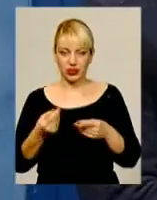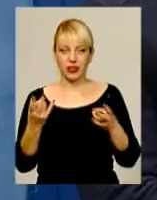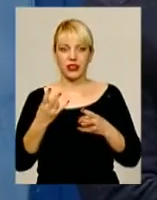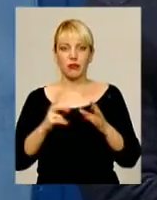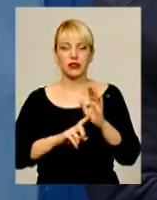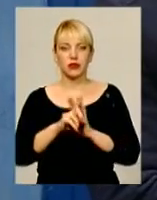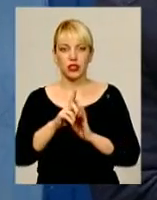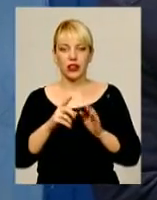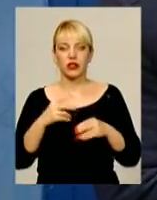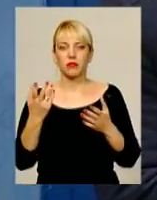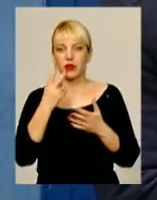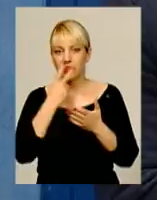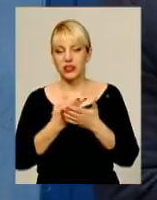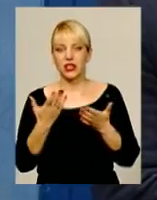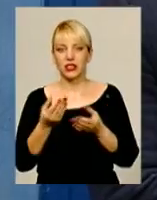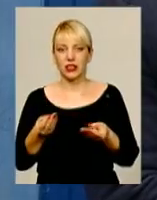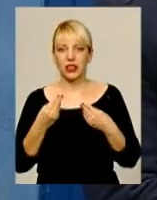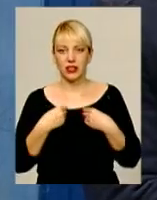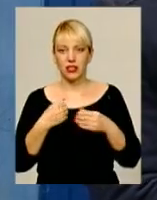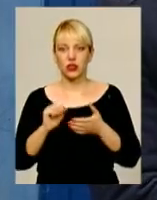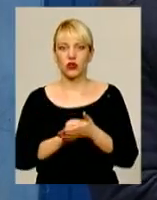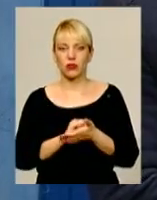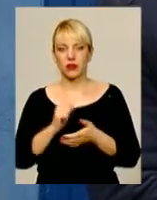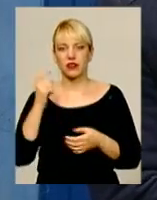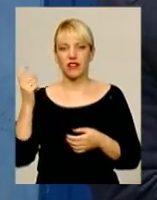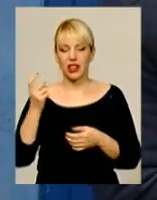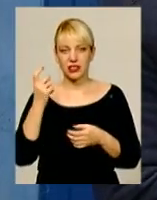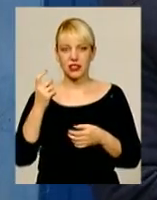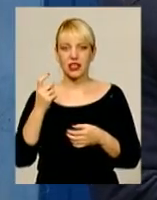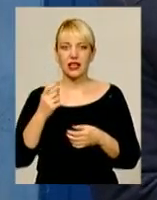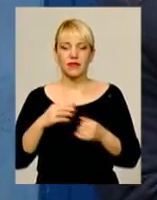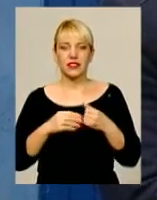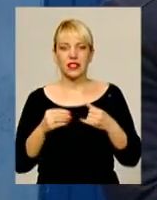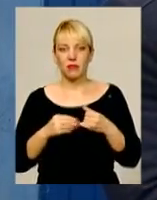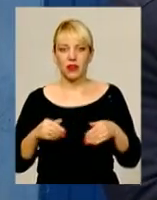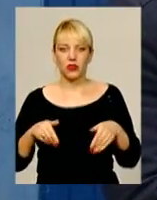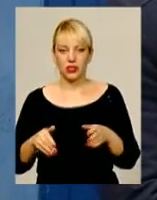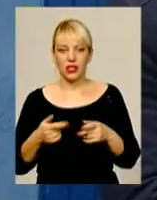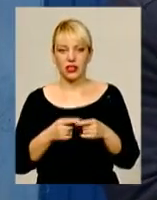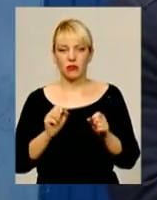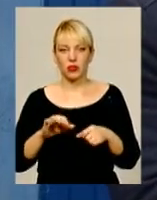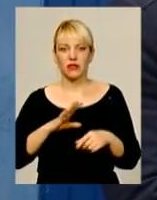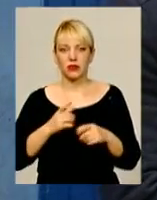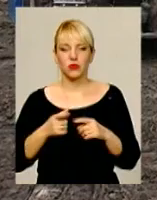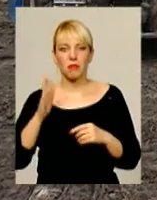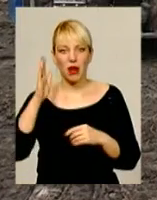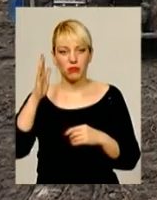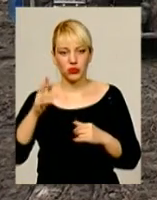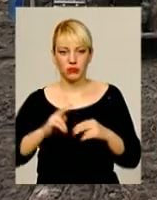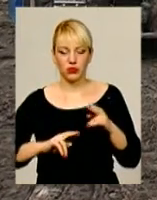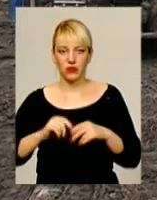подивитися, які надасть документи власник земельної ділянки, можливо це буде майбутнє будівництво.